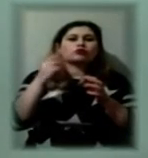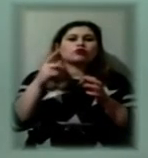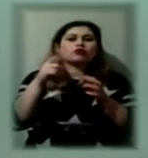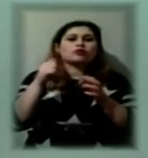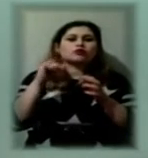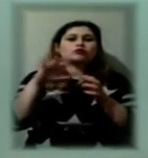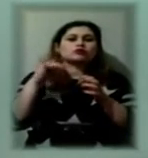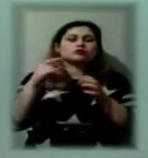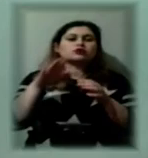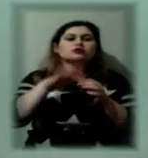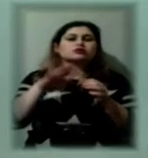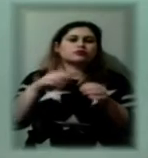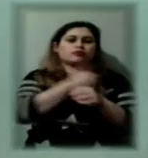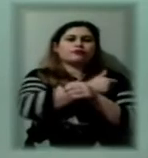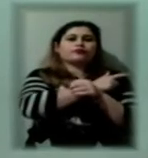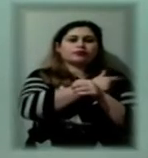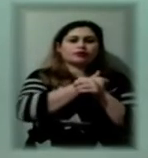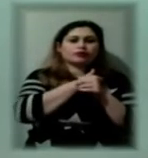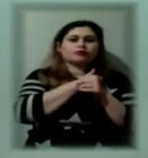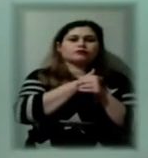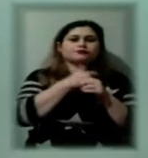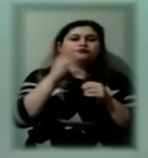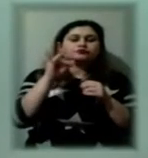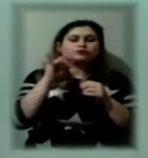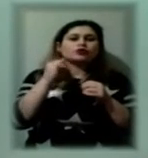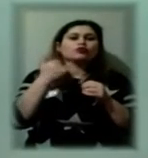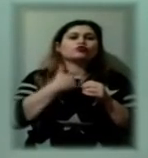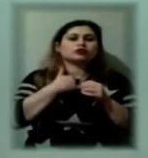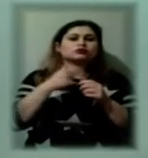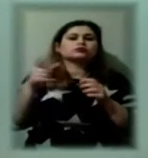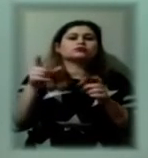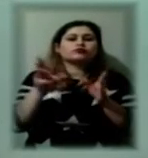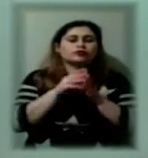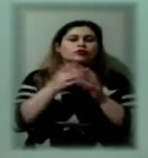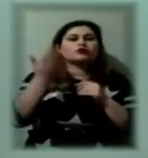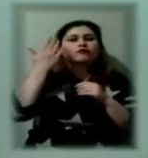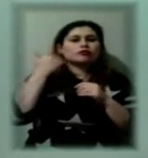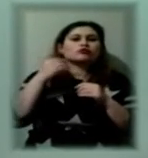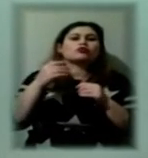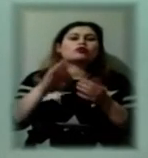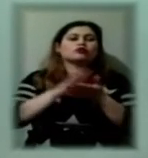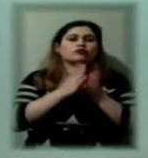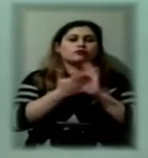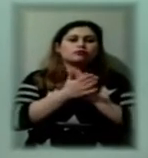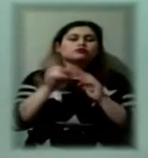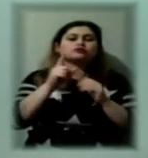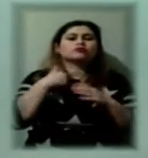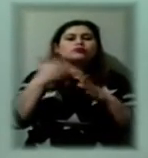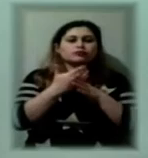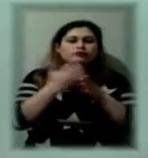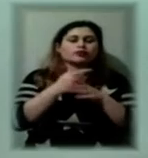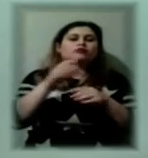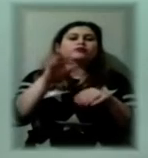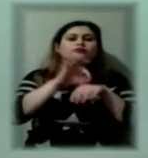дитячої обласної лікарні. І в нас з ними вже давня домовленість, що ми допомагаємо хворим діткам,